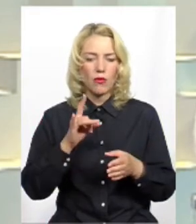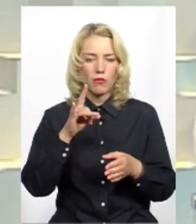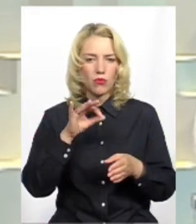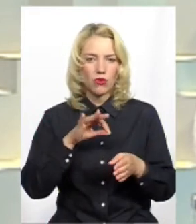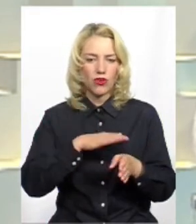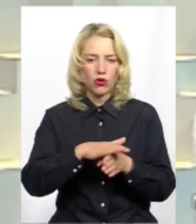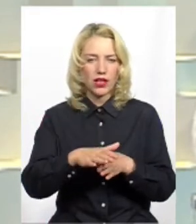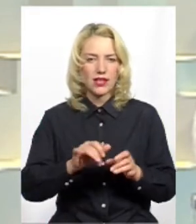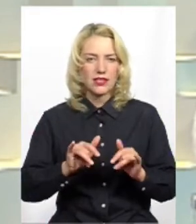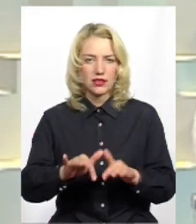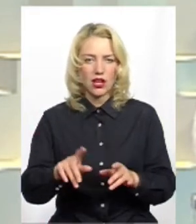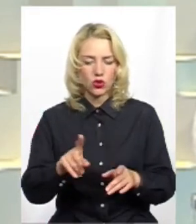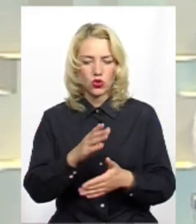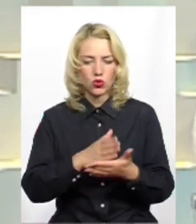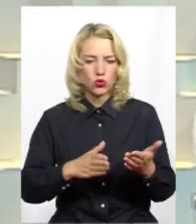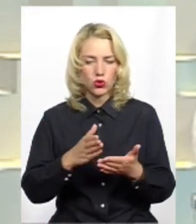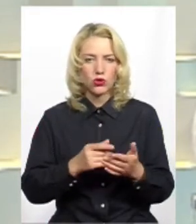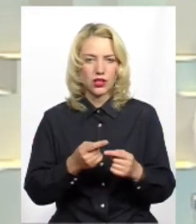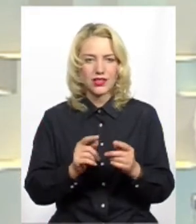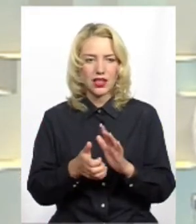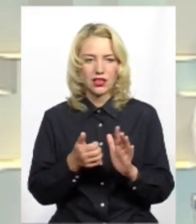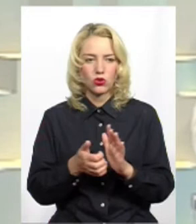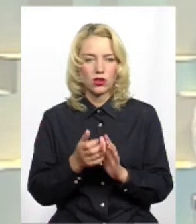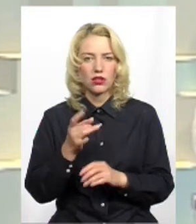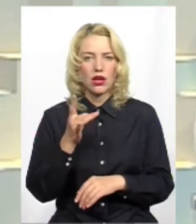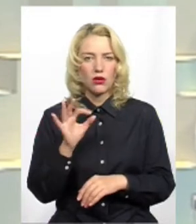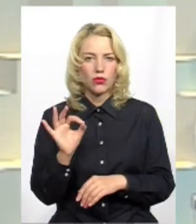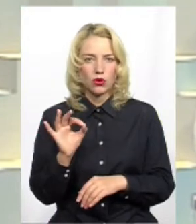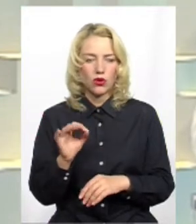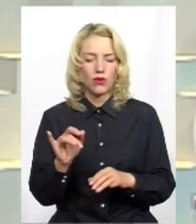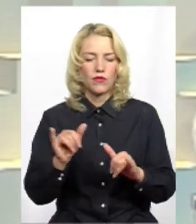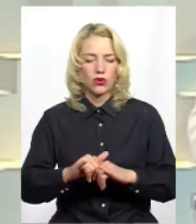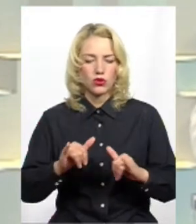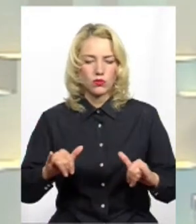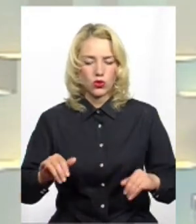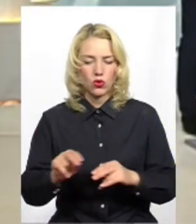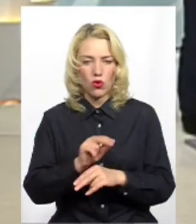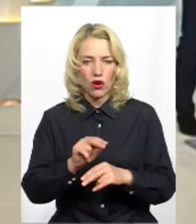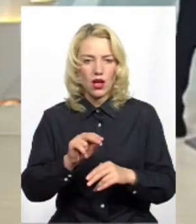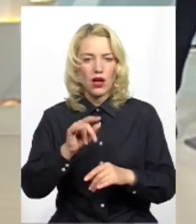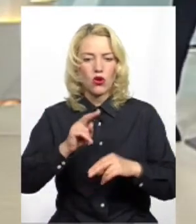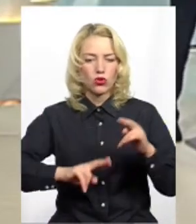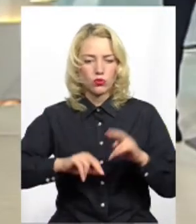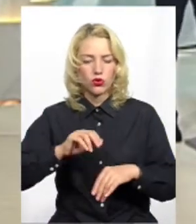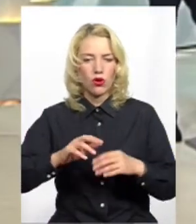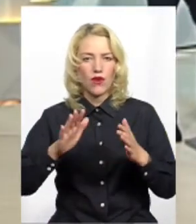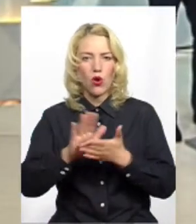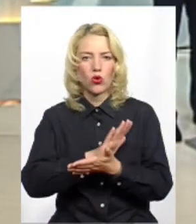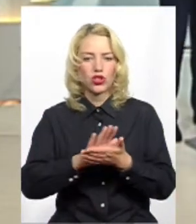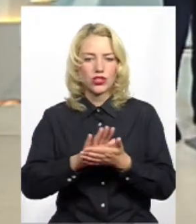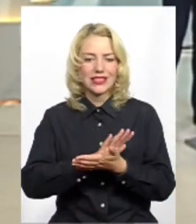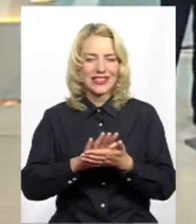заходів по усуненню даних недоліків, а саме по розбудові очисних споруд в селищі Панінка.